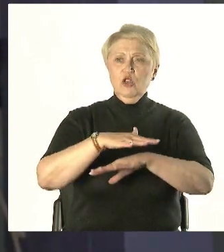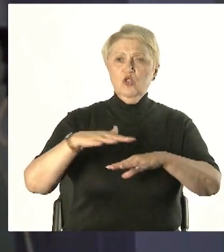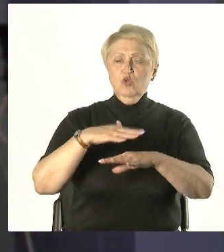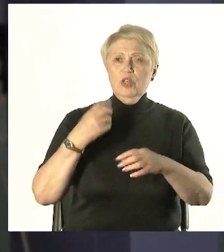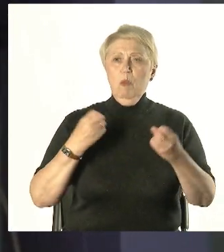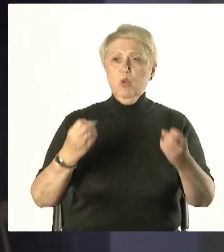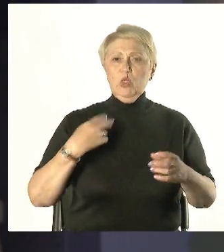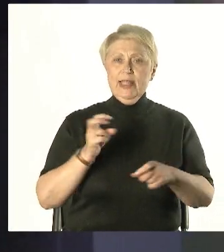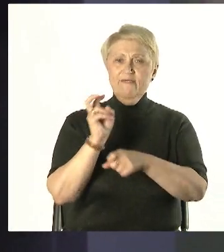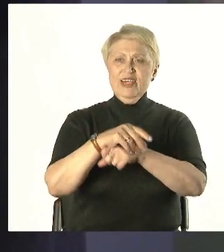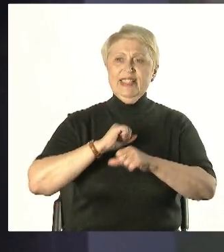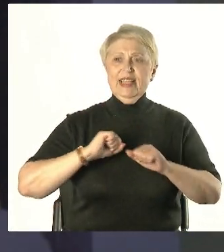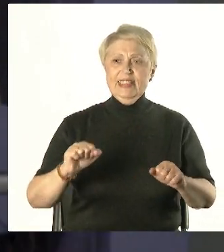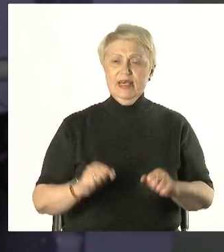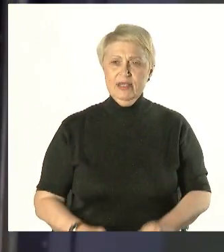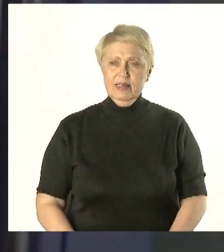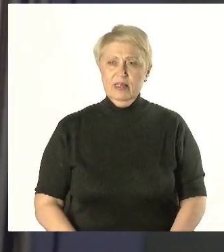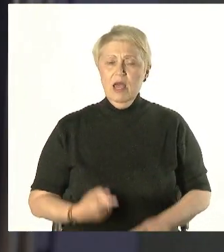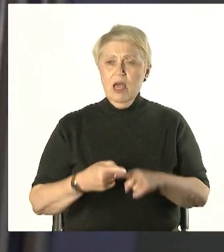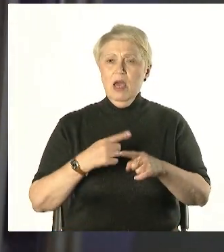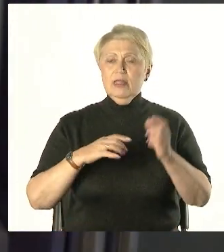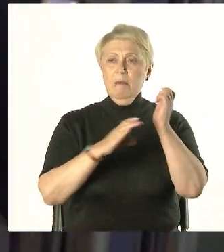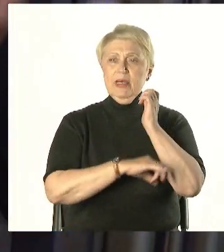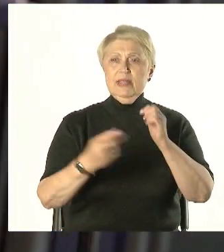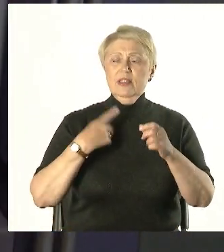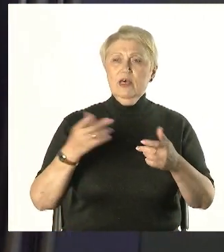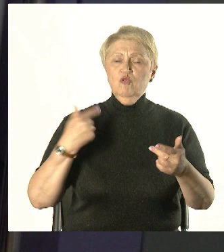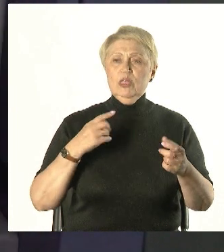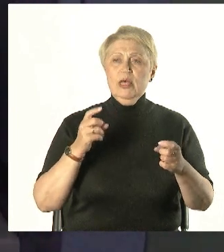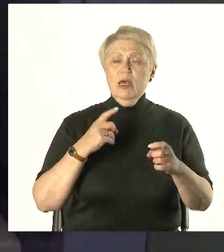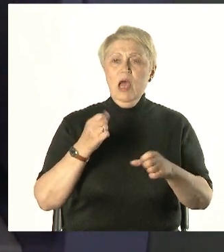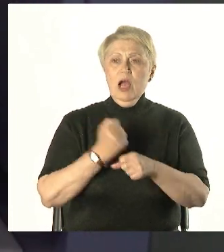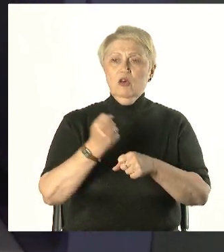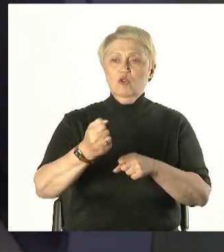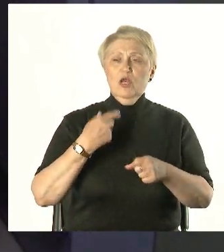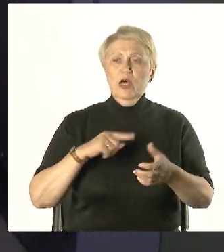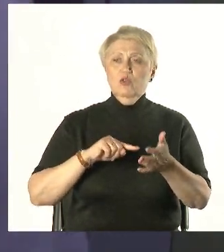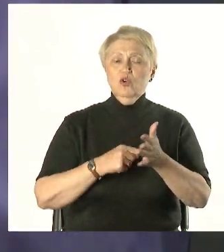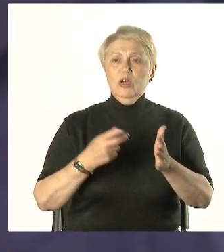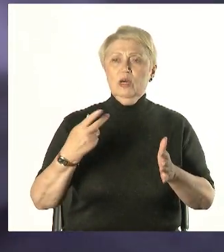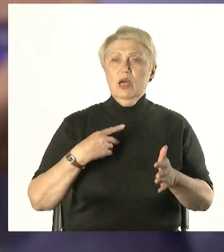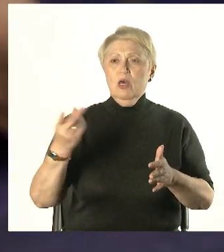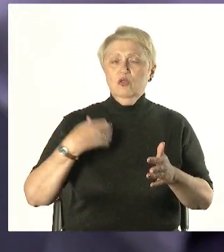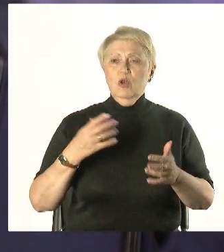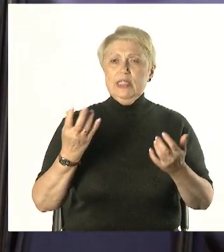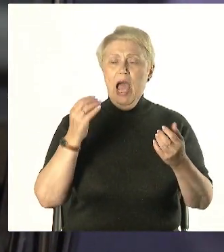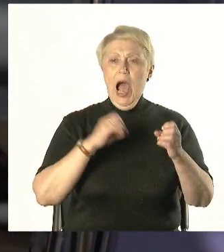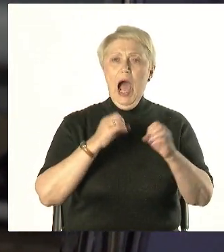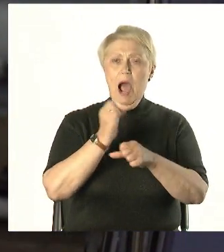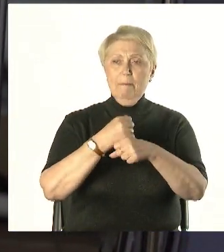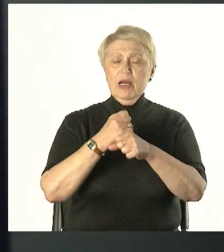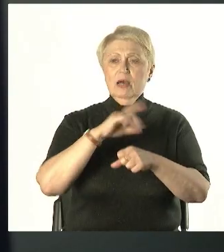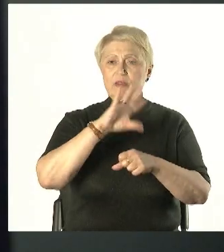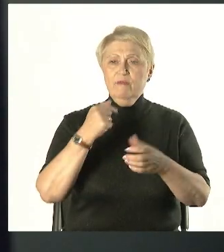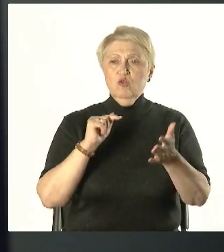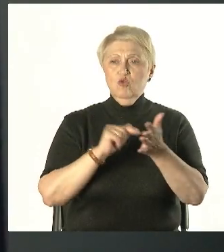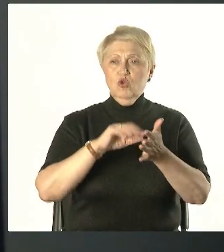везде измеряли мощность дозы. Это последняя контрольная точка перед выходом в свободную зону. Аппарат точно подтвердит, что никакой опасный